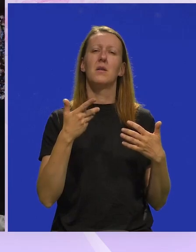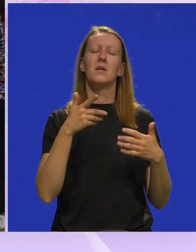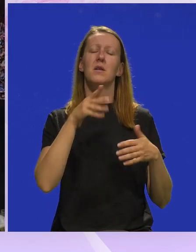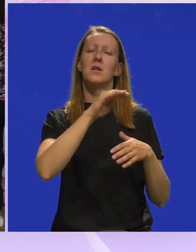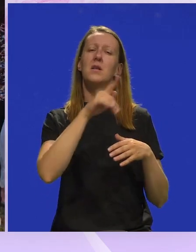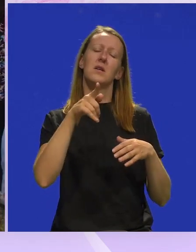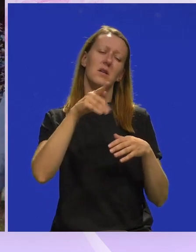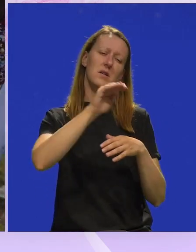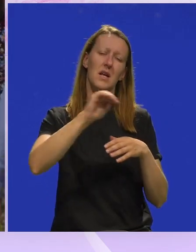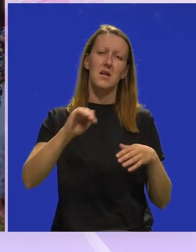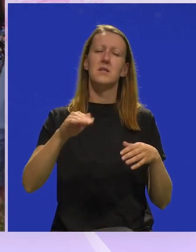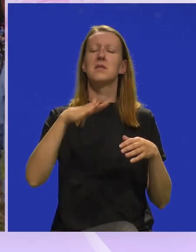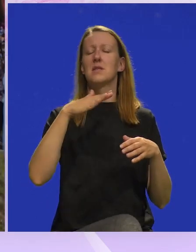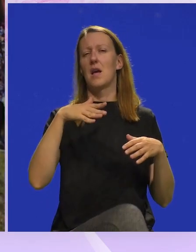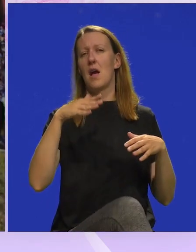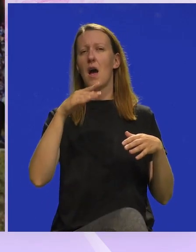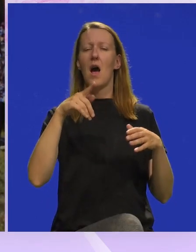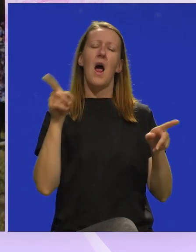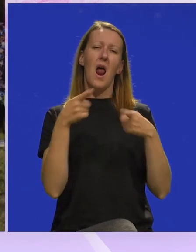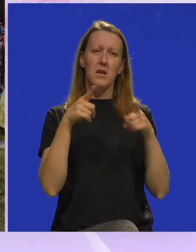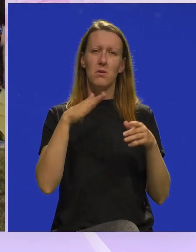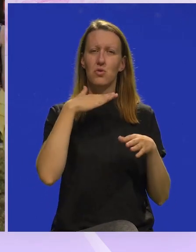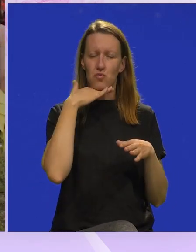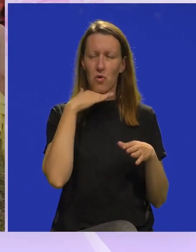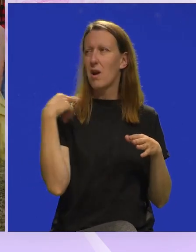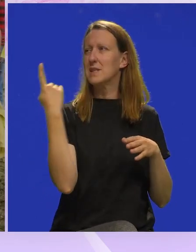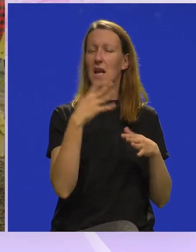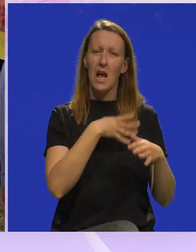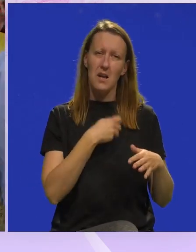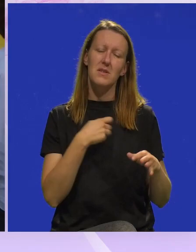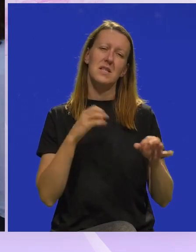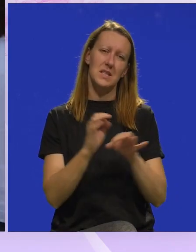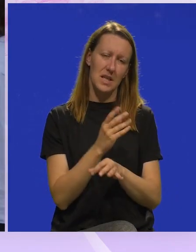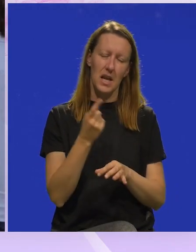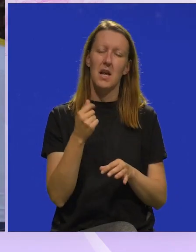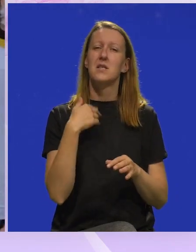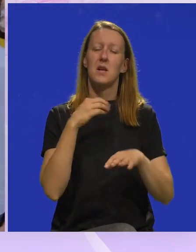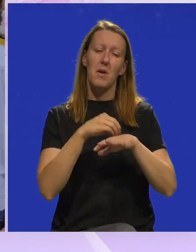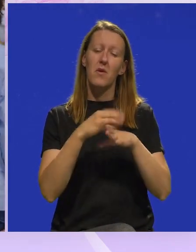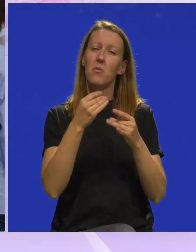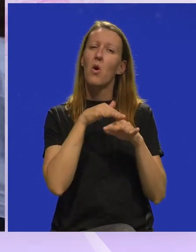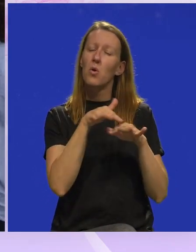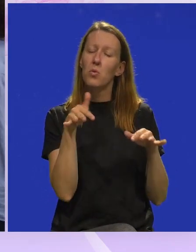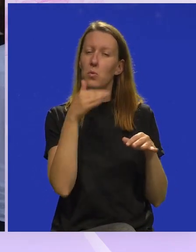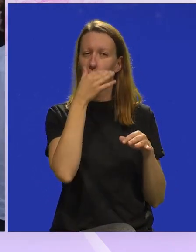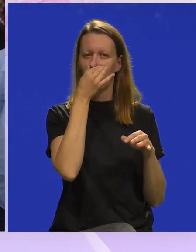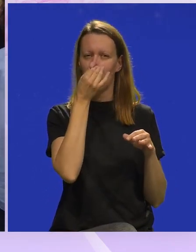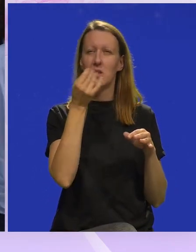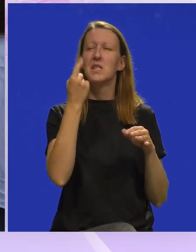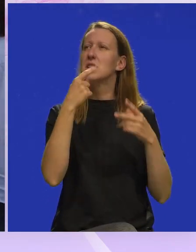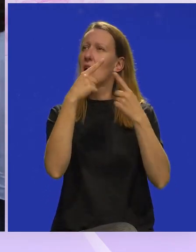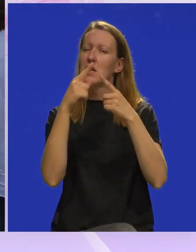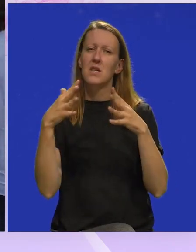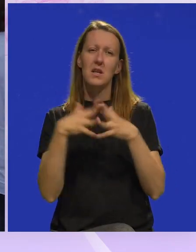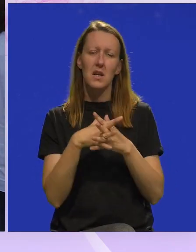učenika glazbenih, umjetničkih škola, diljem Hrvatske. Sretno sam što nam se javljaju i mnogi ljudi iz